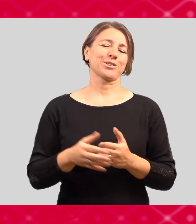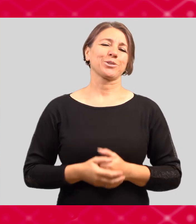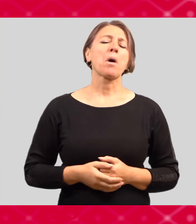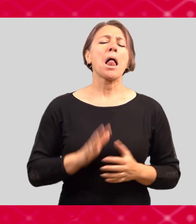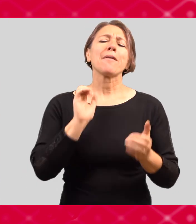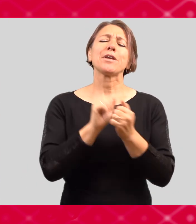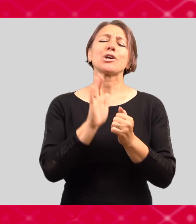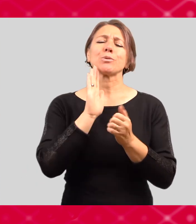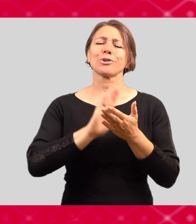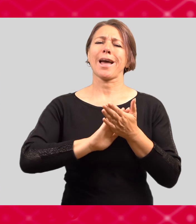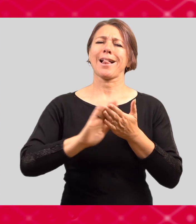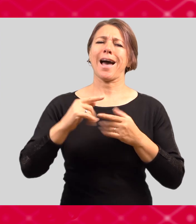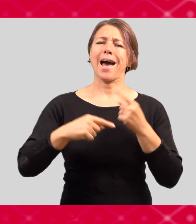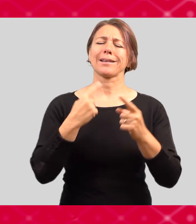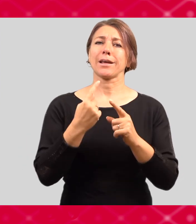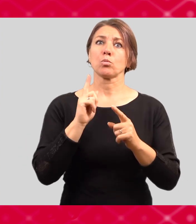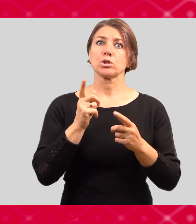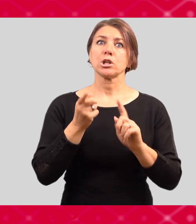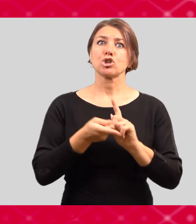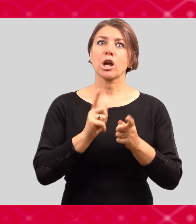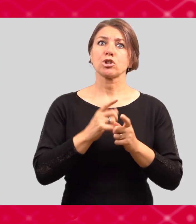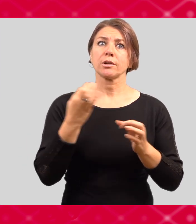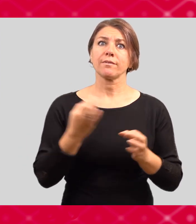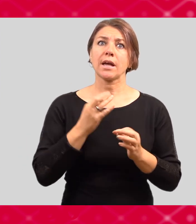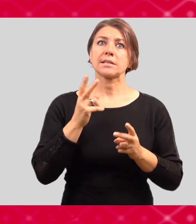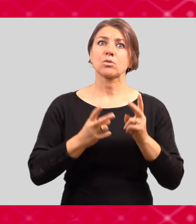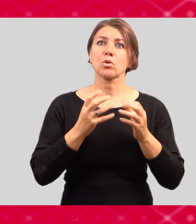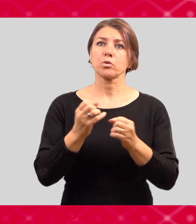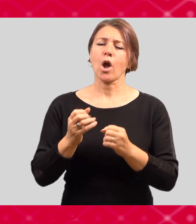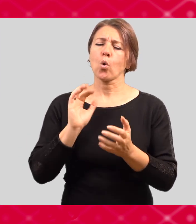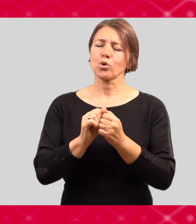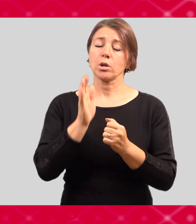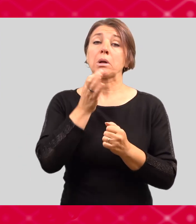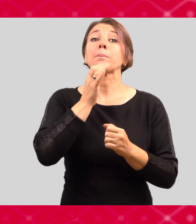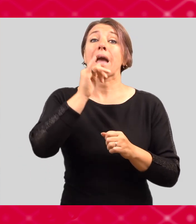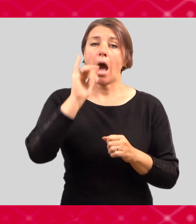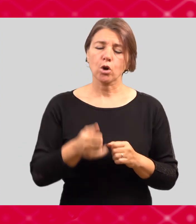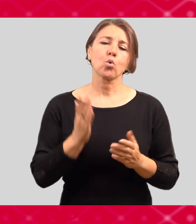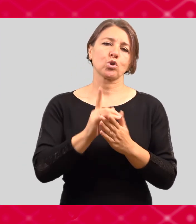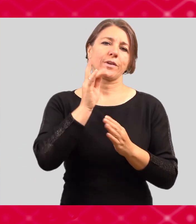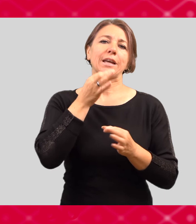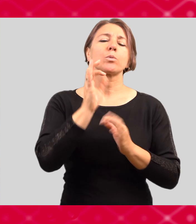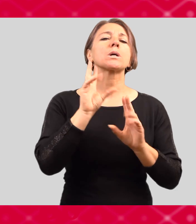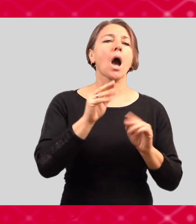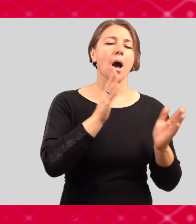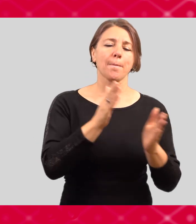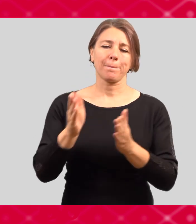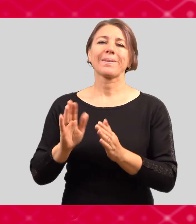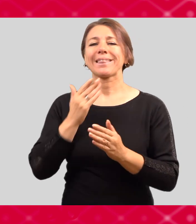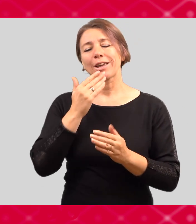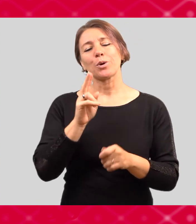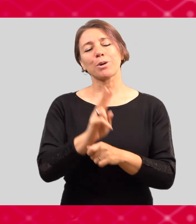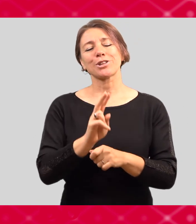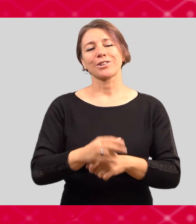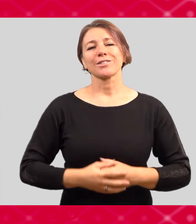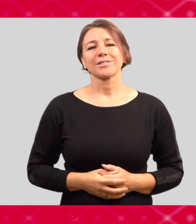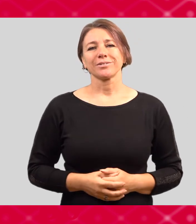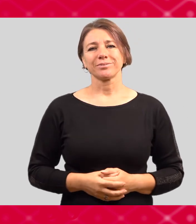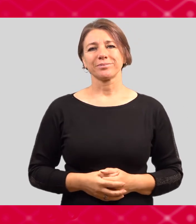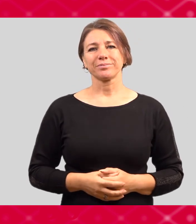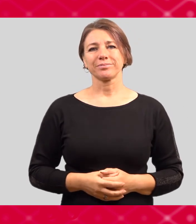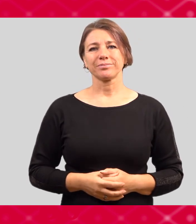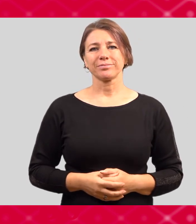pozornost.